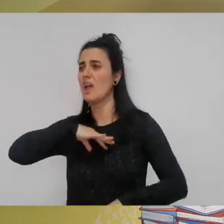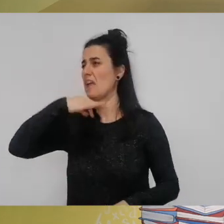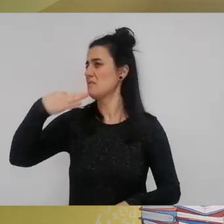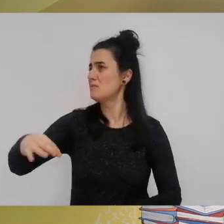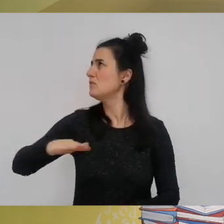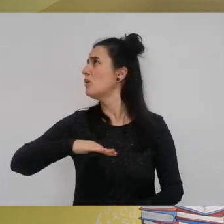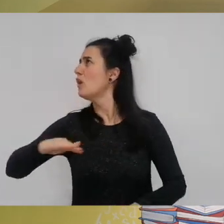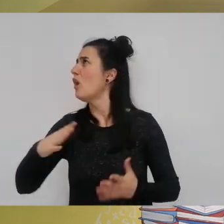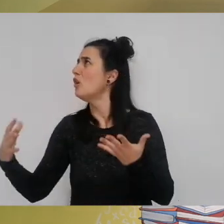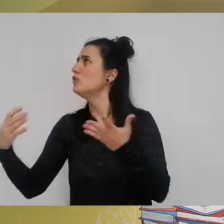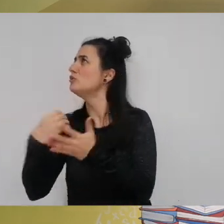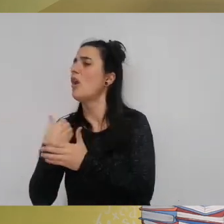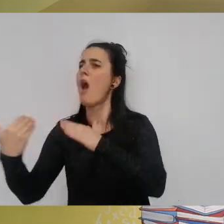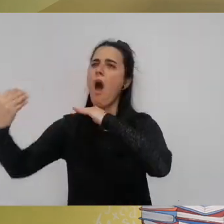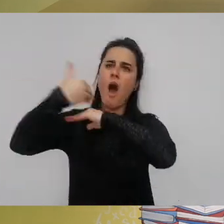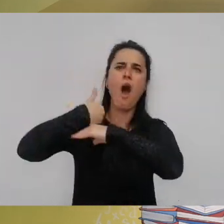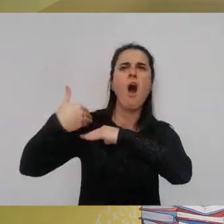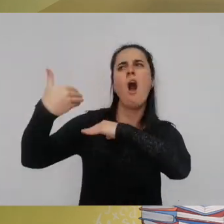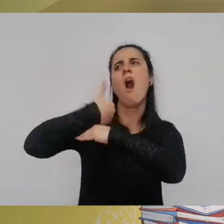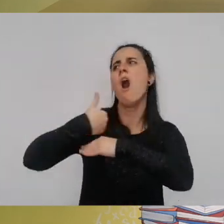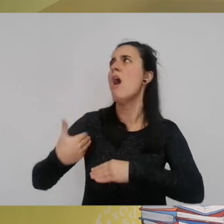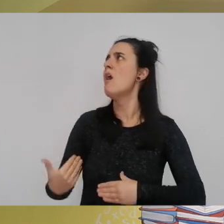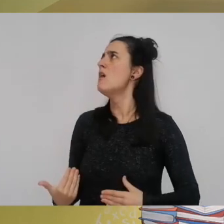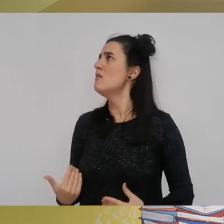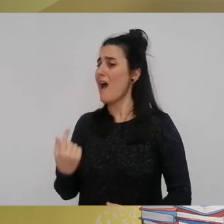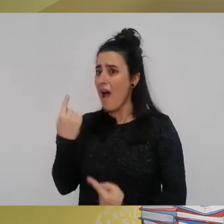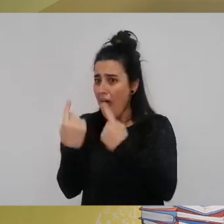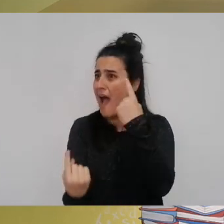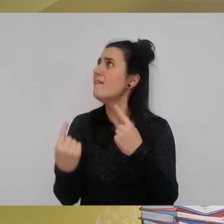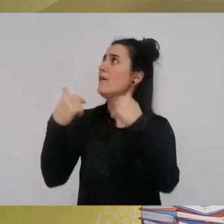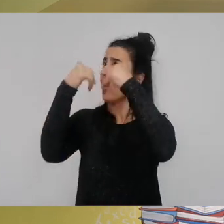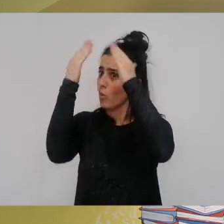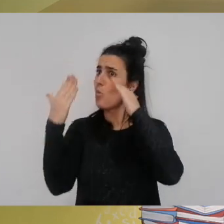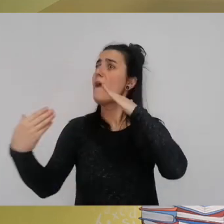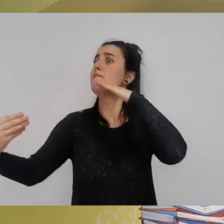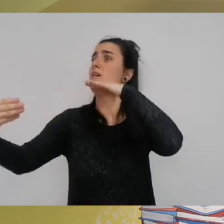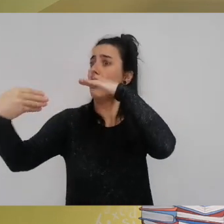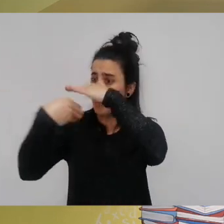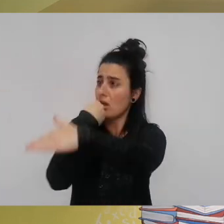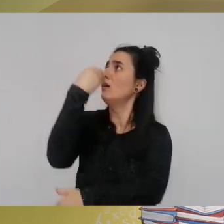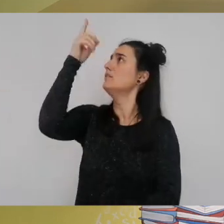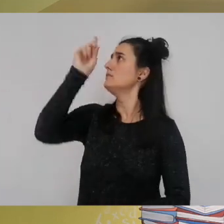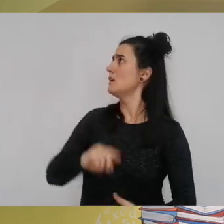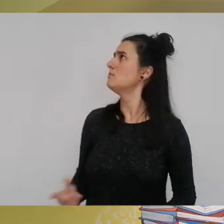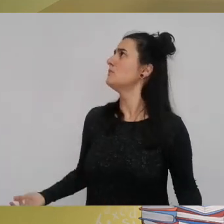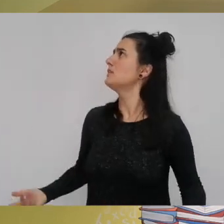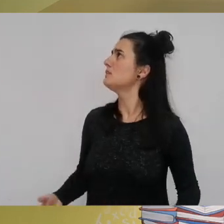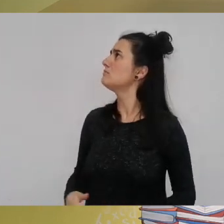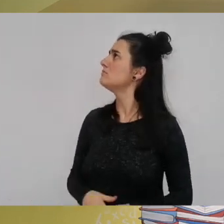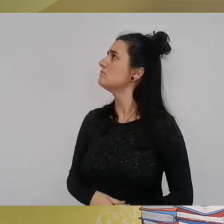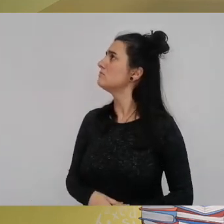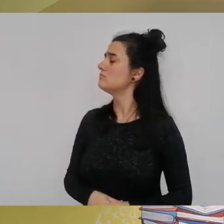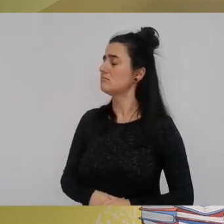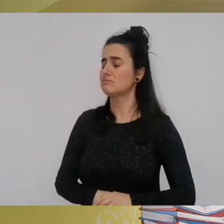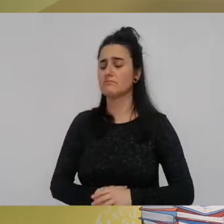espiritu txar guztiak guregan etortzen dira bat zuetan ko bazuloan ere esartu ebiten dira